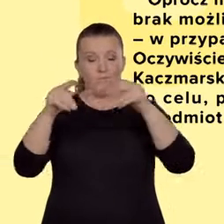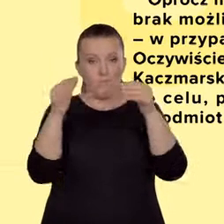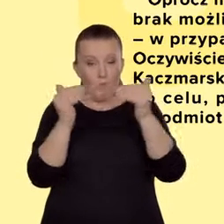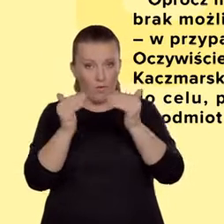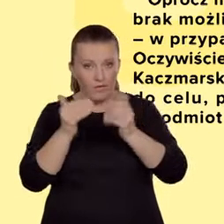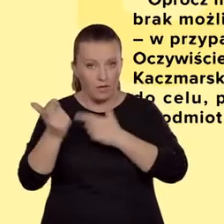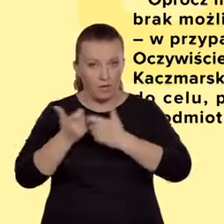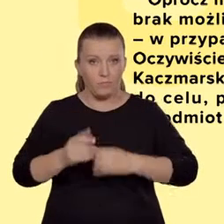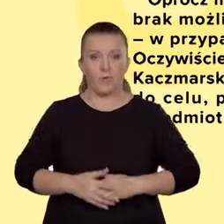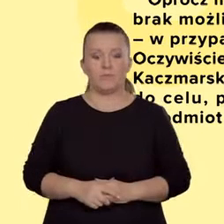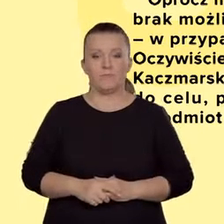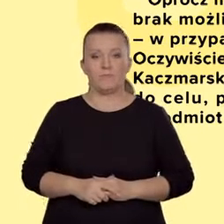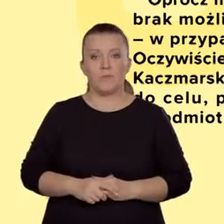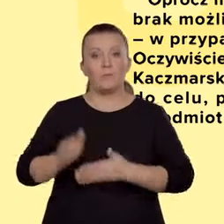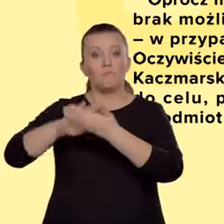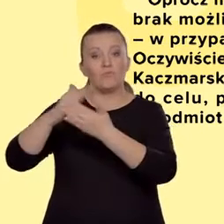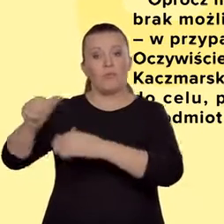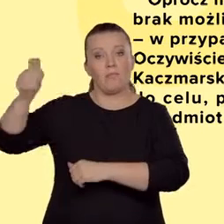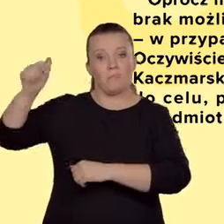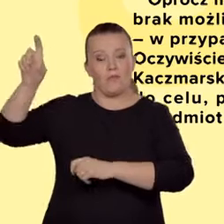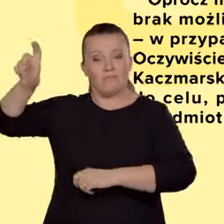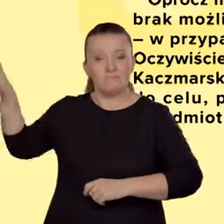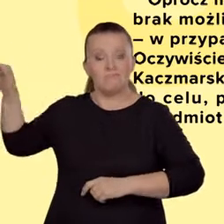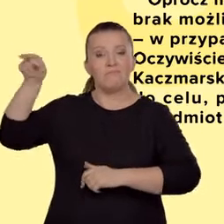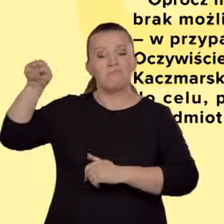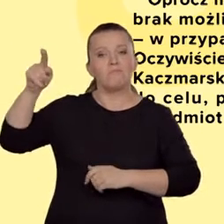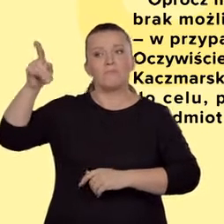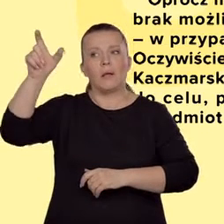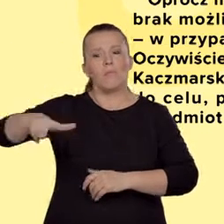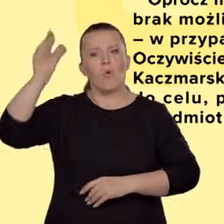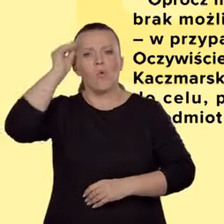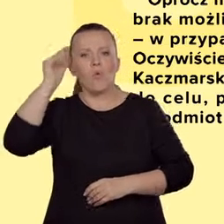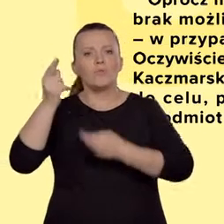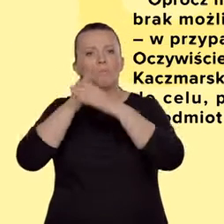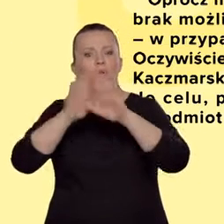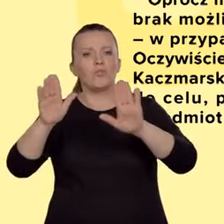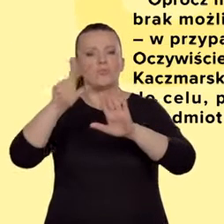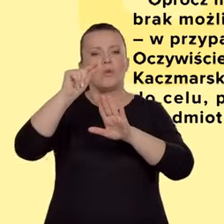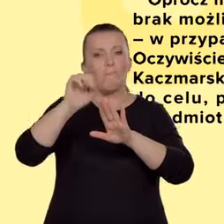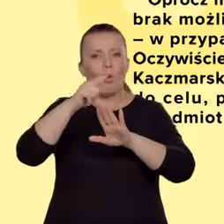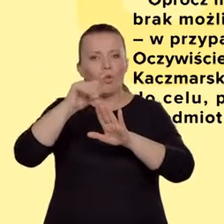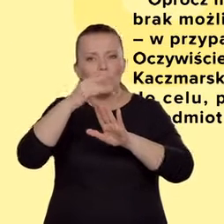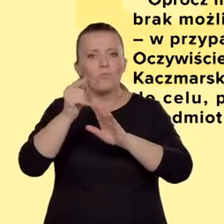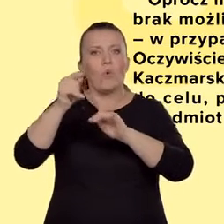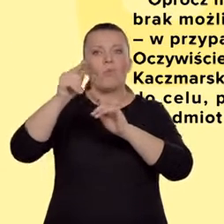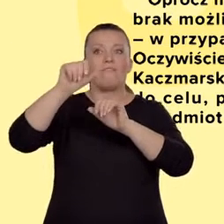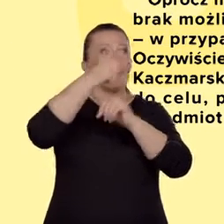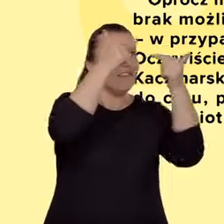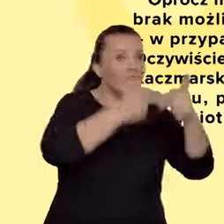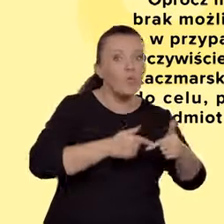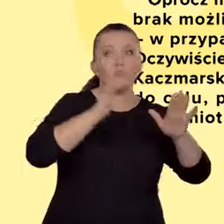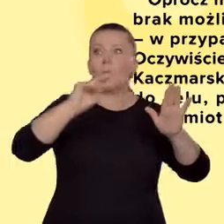pierwszym fragmencie autor pracy najpierw w kilku zdaniach przedstawia podmiot liryczny w wierszu Krasińskiego, a następnie przechodzi do utworu Kaczmarskiego.